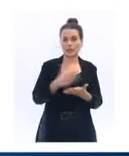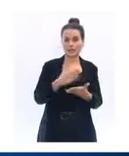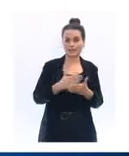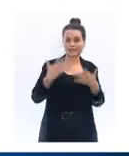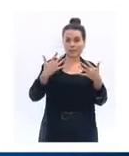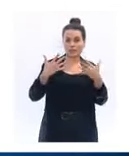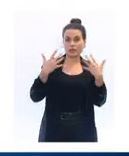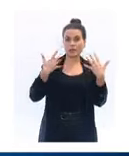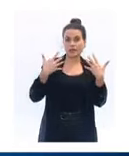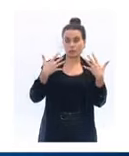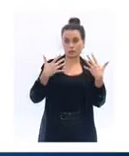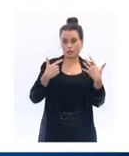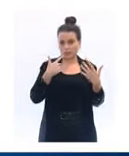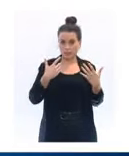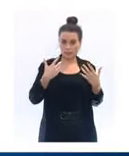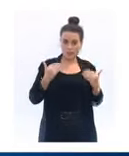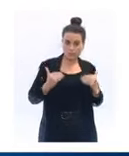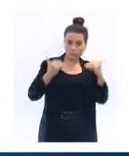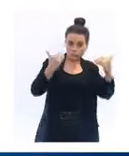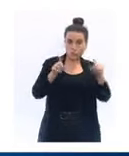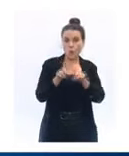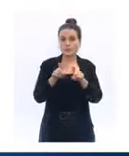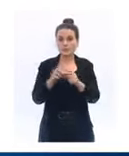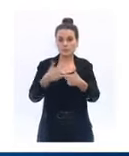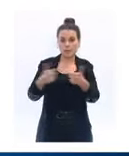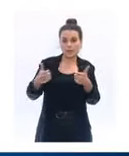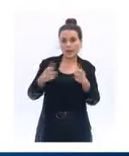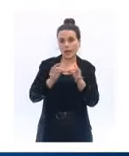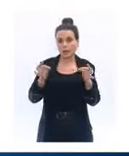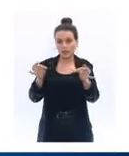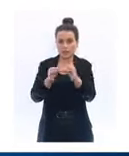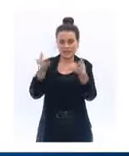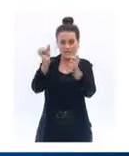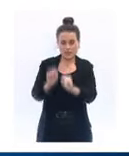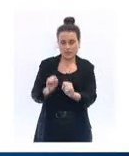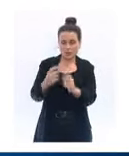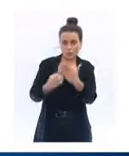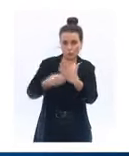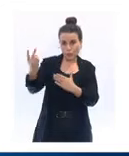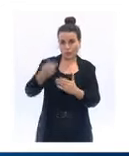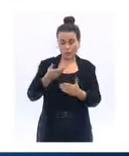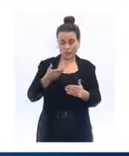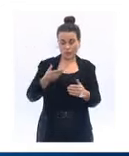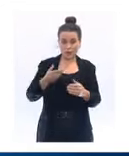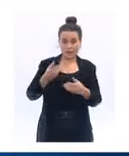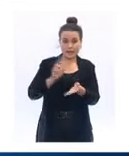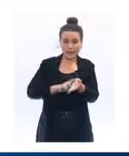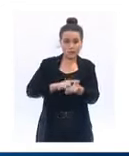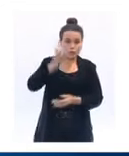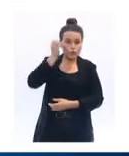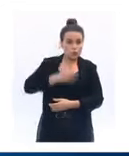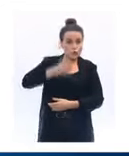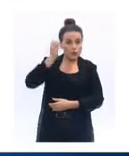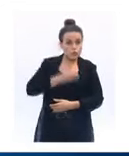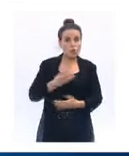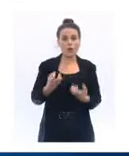renforcées, comme la désinfection des locaux et des matériels. Le nettoyage des salles et des tables sera réalisé tous les jours. Celui des surfaces les plus fréquemment